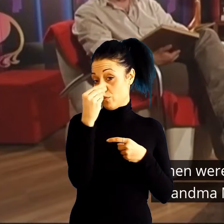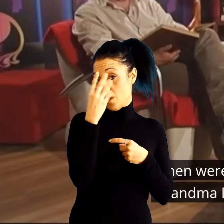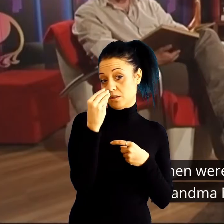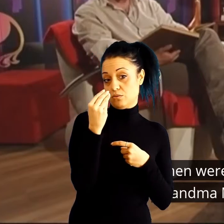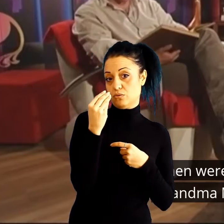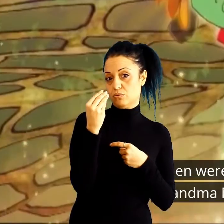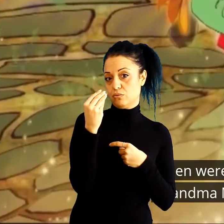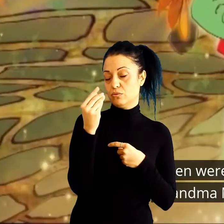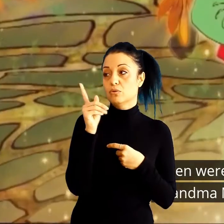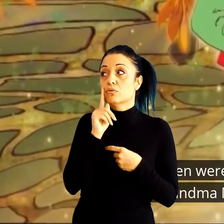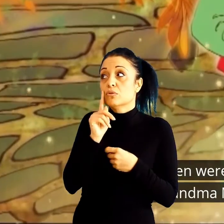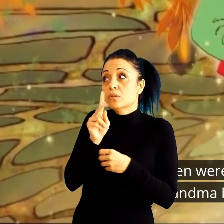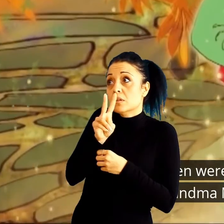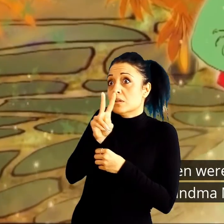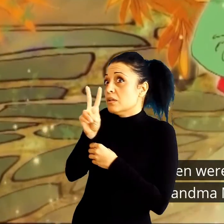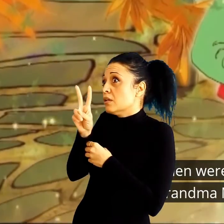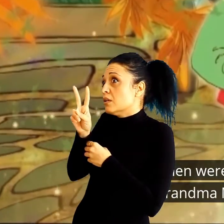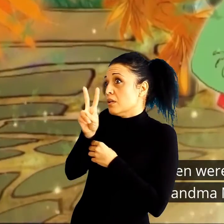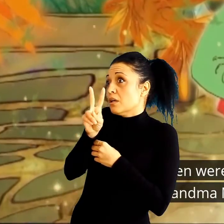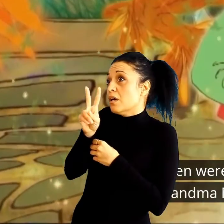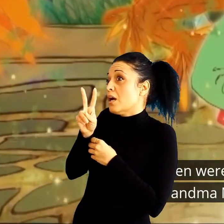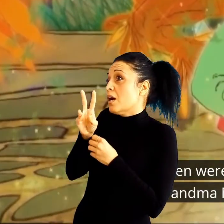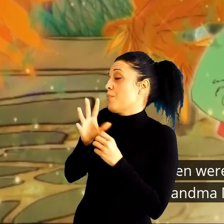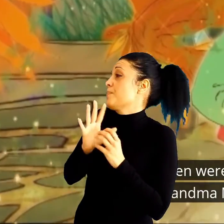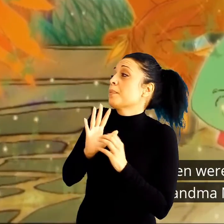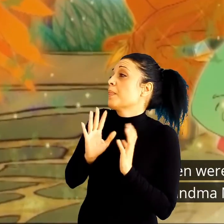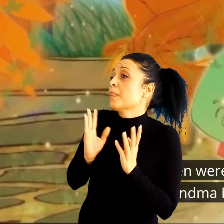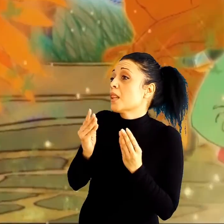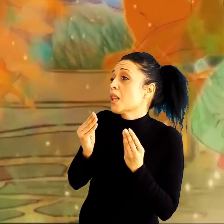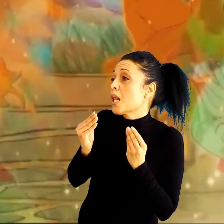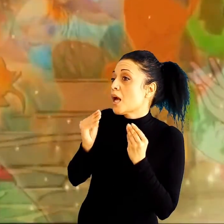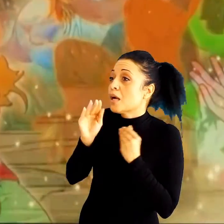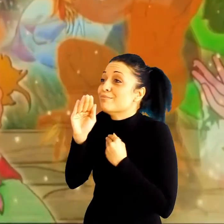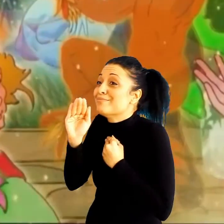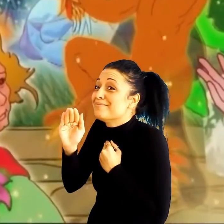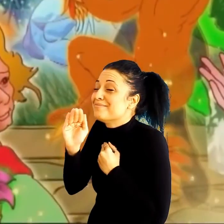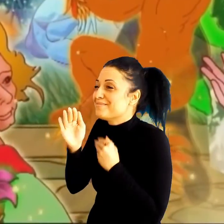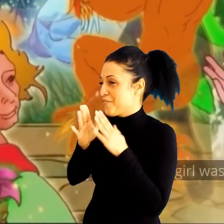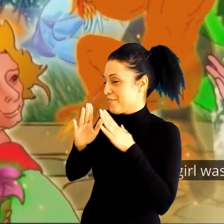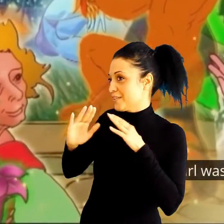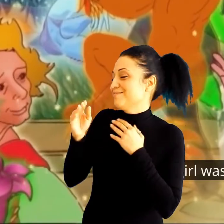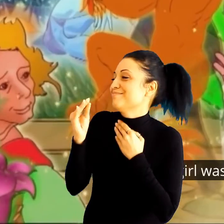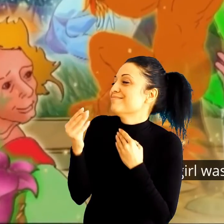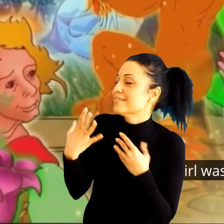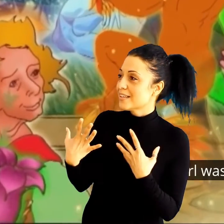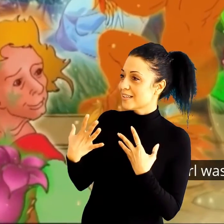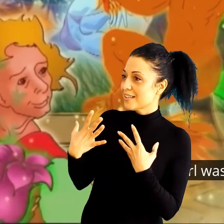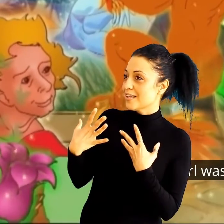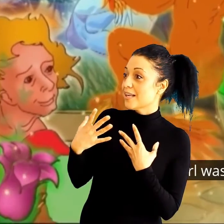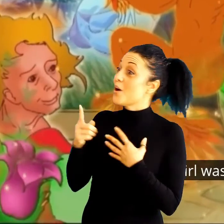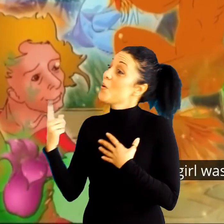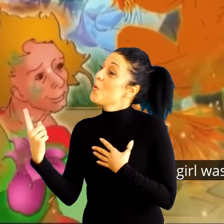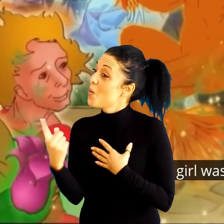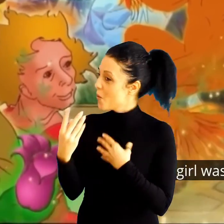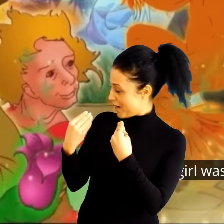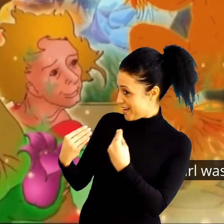била баба Марта, а кусиот човек бил месецот февруари. Девојчето малку се исплашило, но